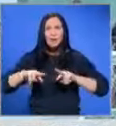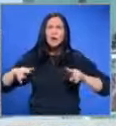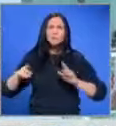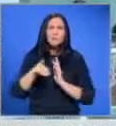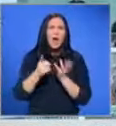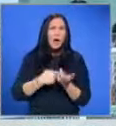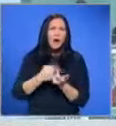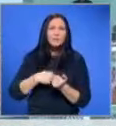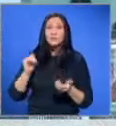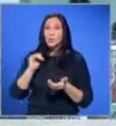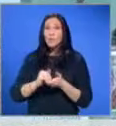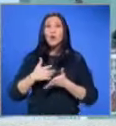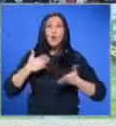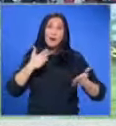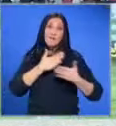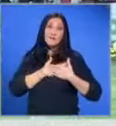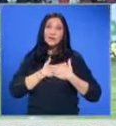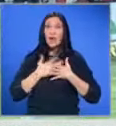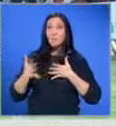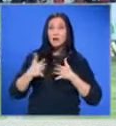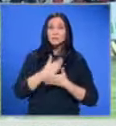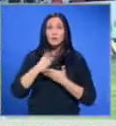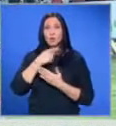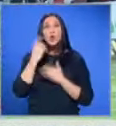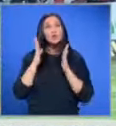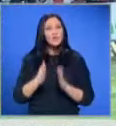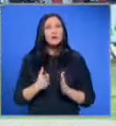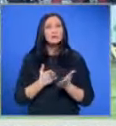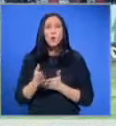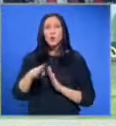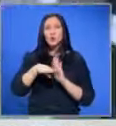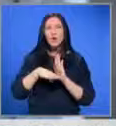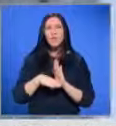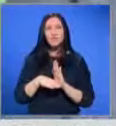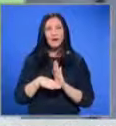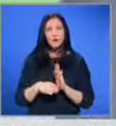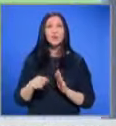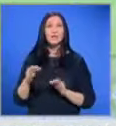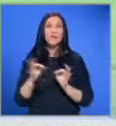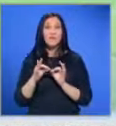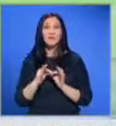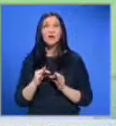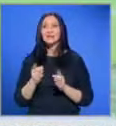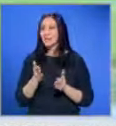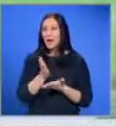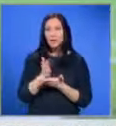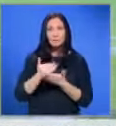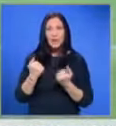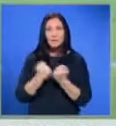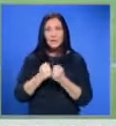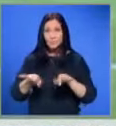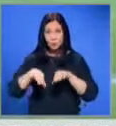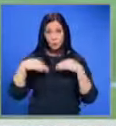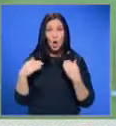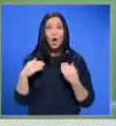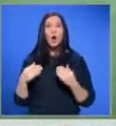фенска маса през последната година. Уточнява се още, че според установените правила на FIFA за разпределение на местата на трибуните, отборът гост получава не